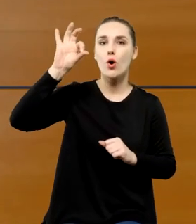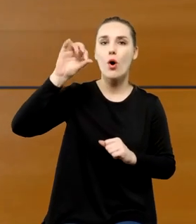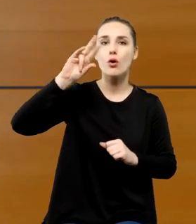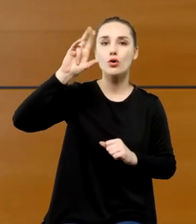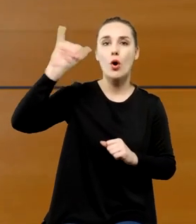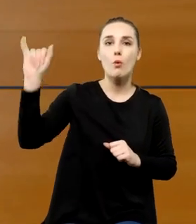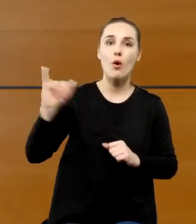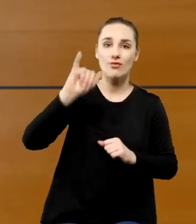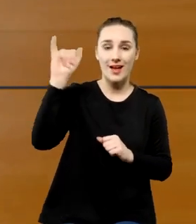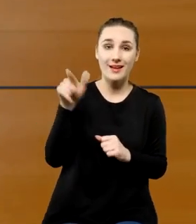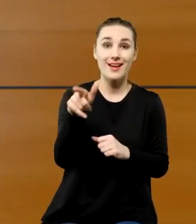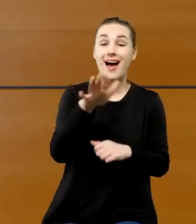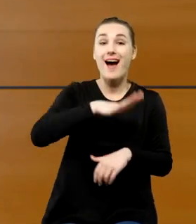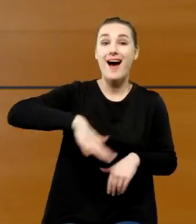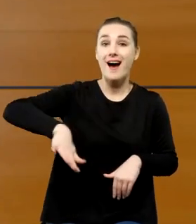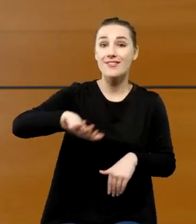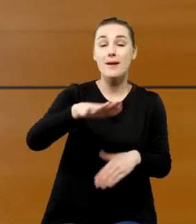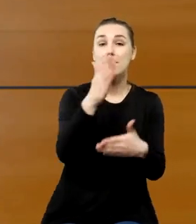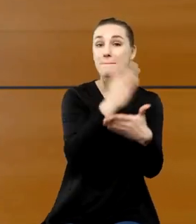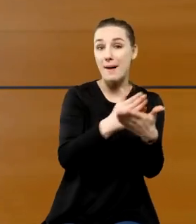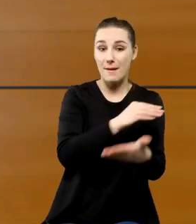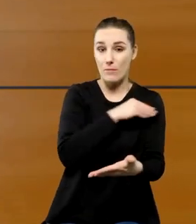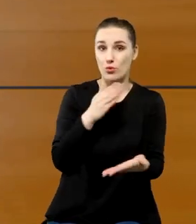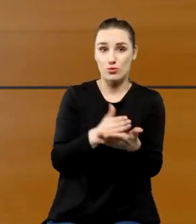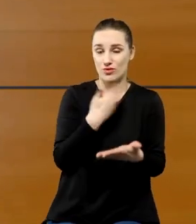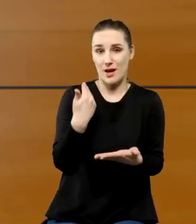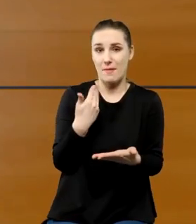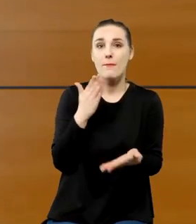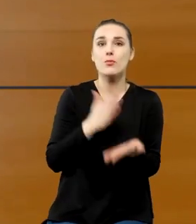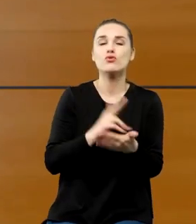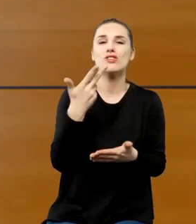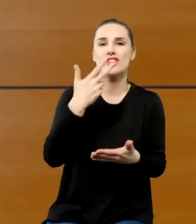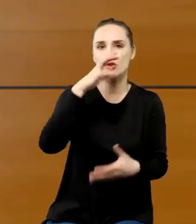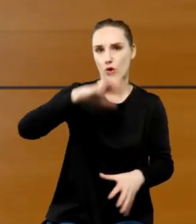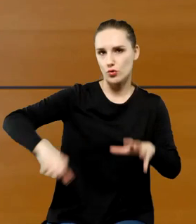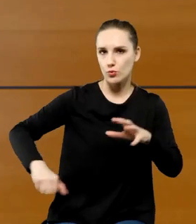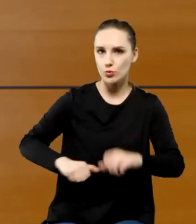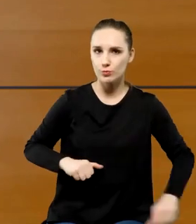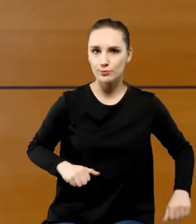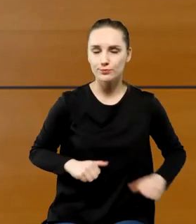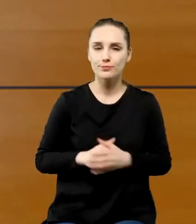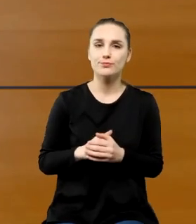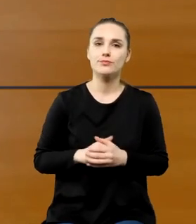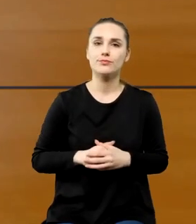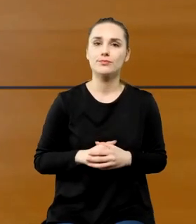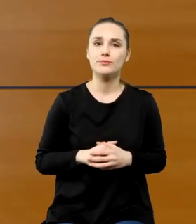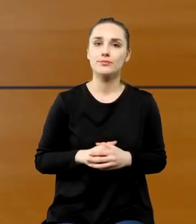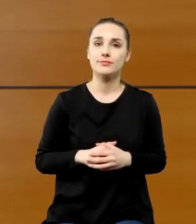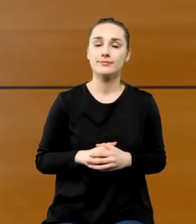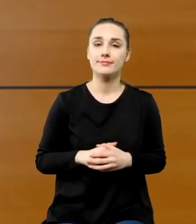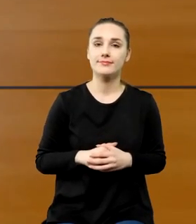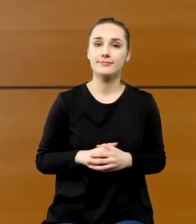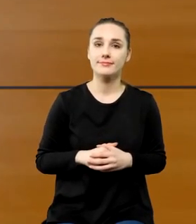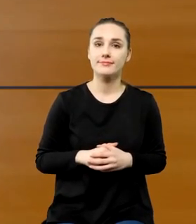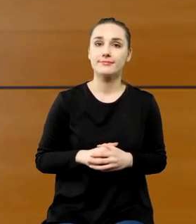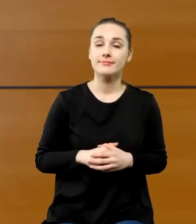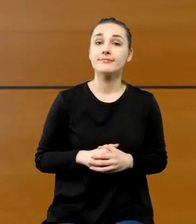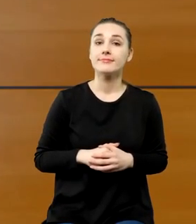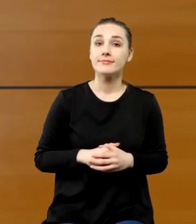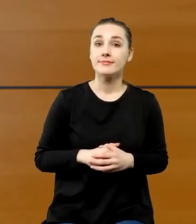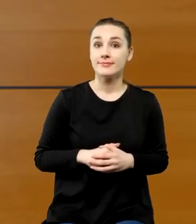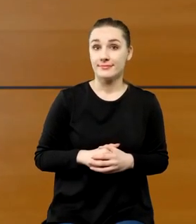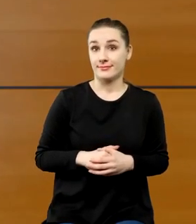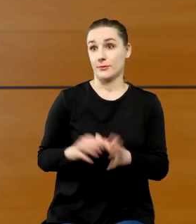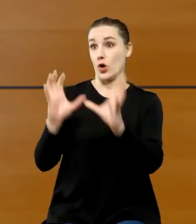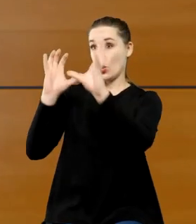kiedy Polski już nie ma na mapie, ponieważ oczywiście jesteśmy już po trzecim rozbiorze. I w ten sposób prezentuje zarówno Kopernika,